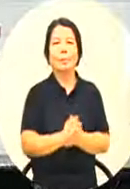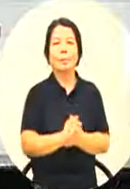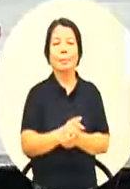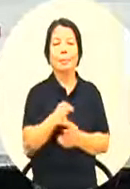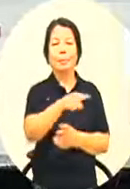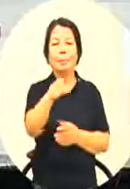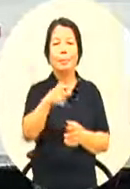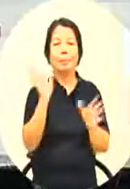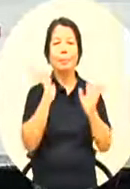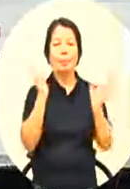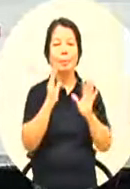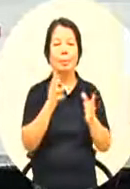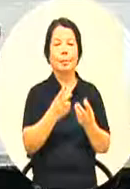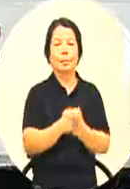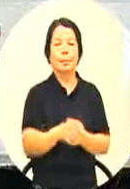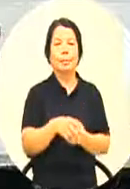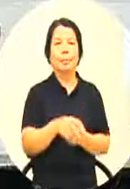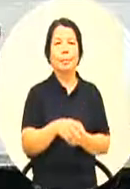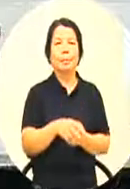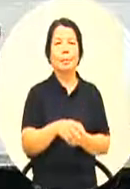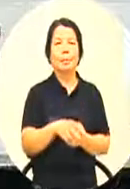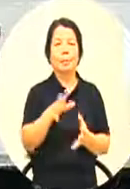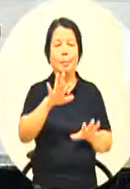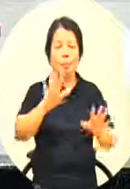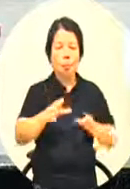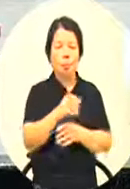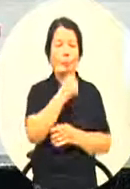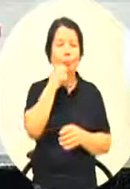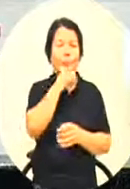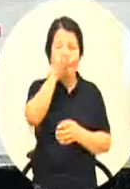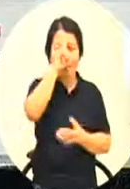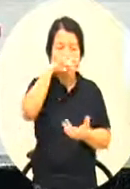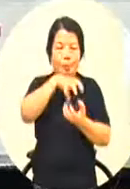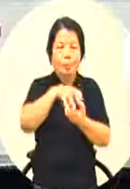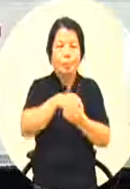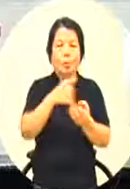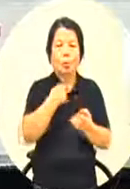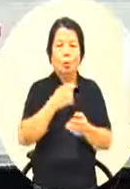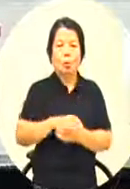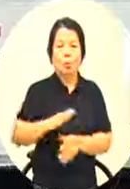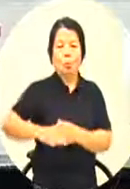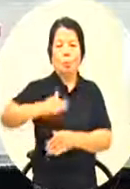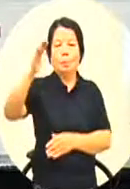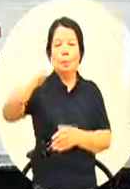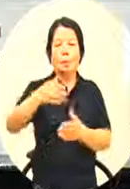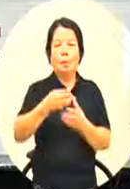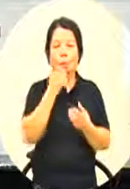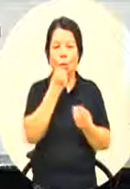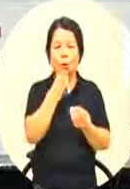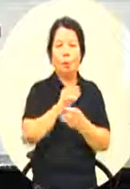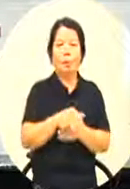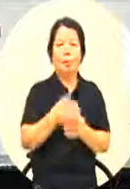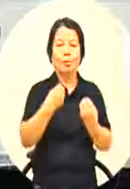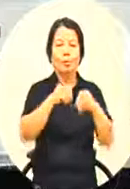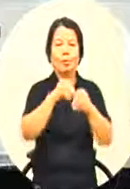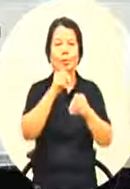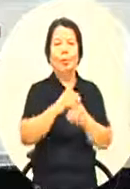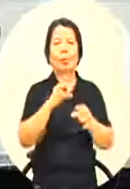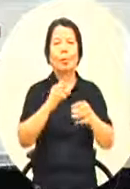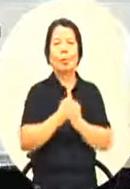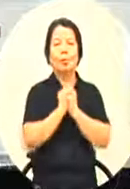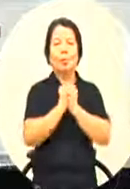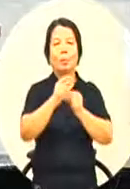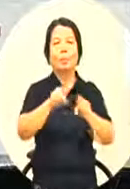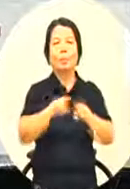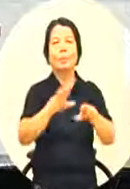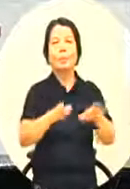孩子还在吃阴阳午餐的不要吃到毒但已经吃到长大的我们还是祝你们平安啊不